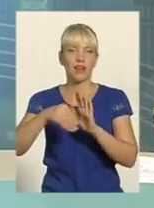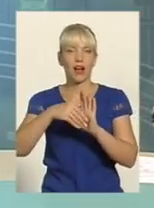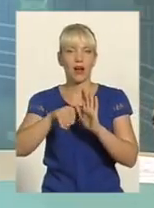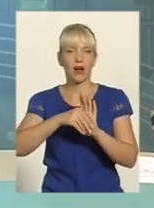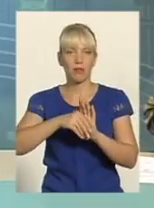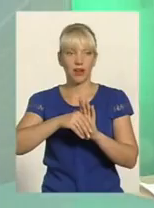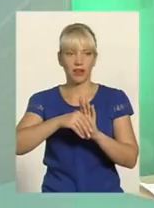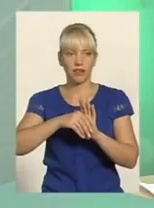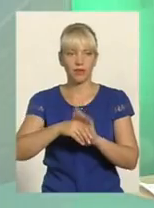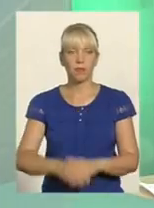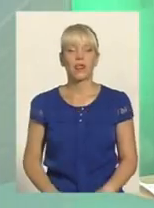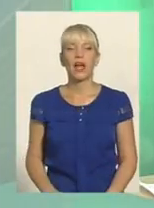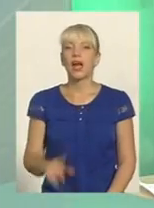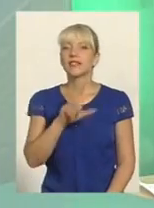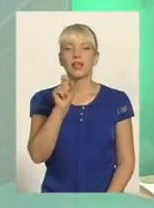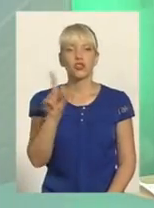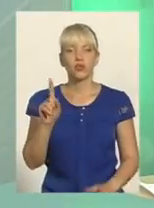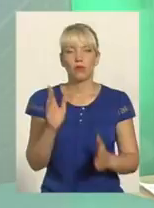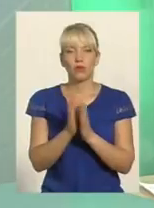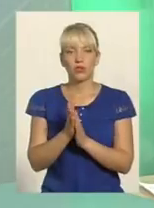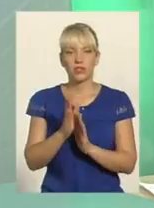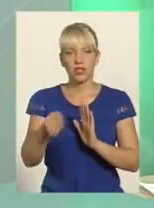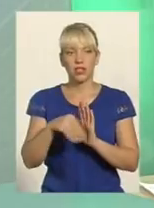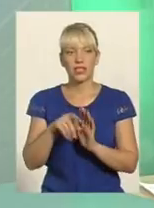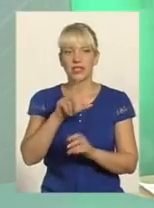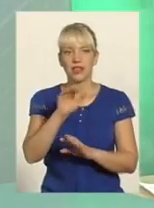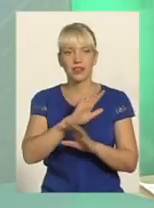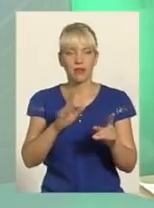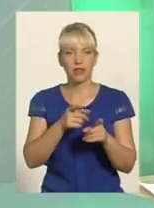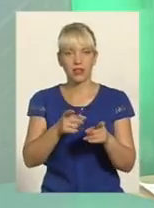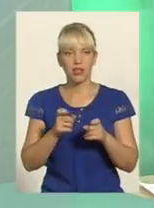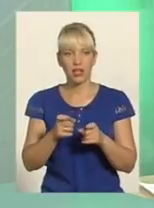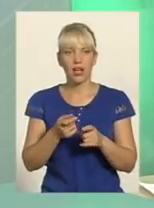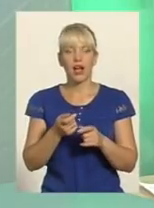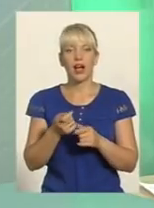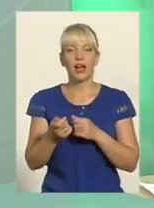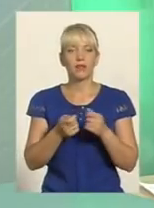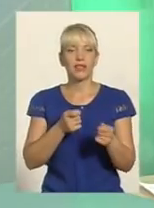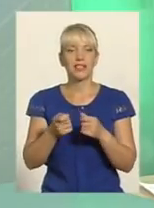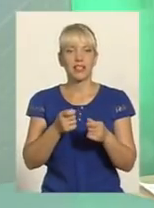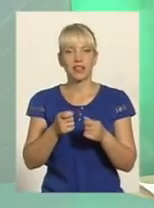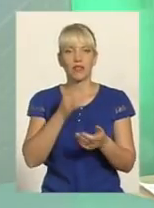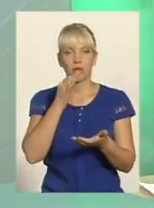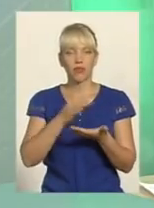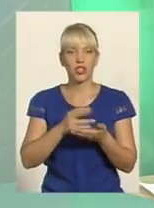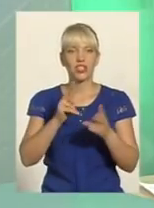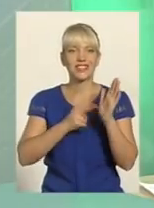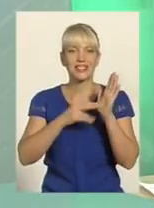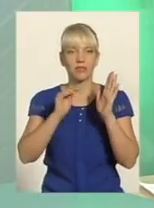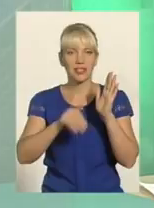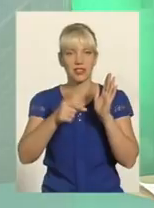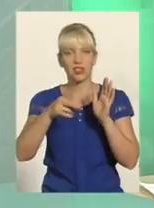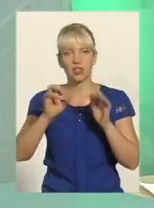За непритягнення до адміністративної відповідальності Це 7 тисяч гривень до Невецького району і по місту Хмельницького за